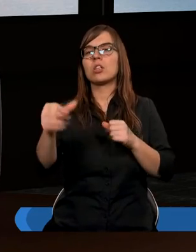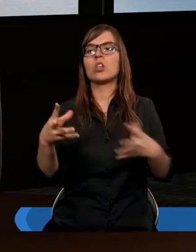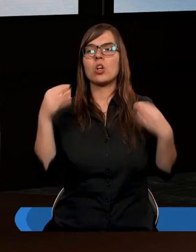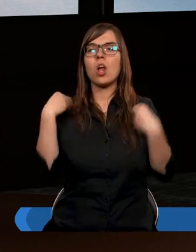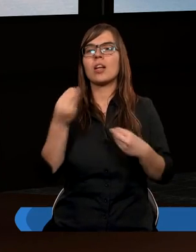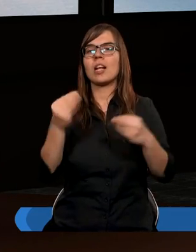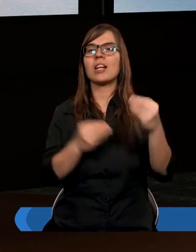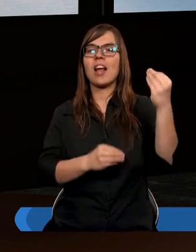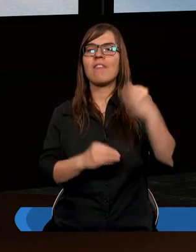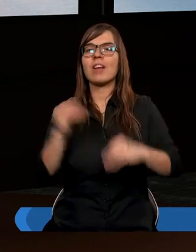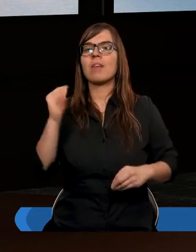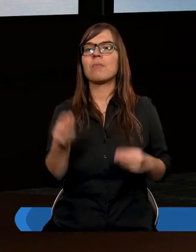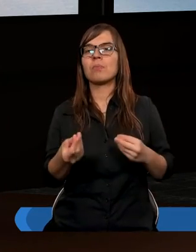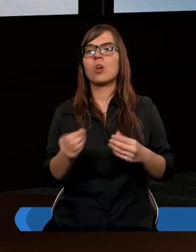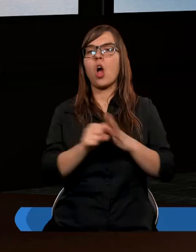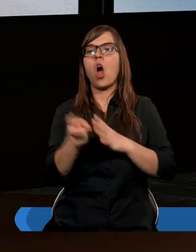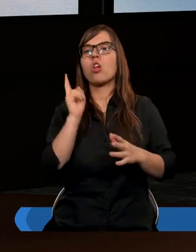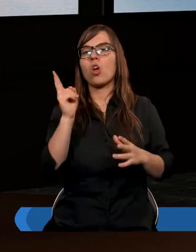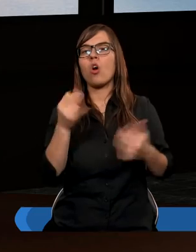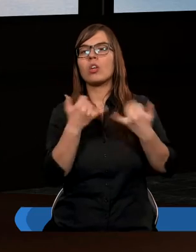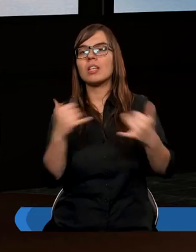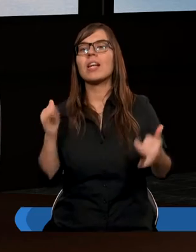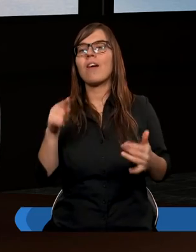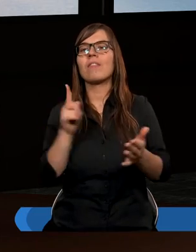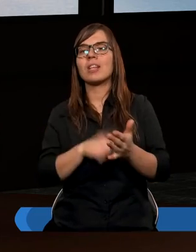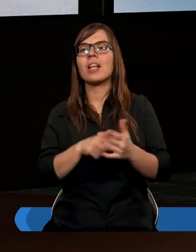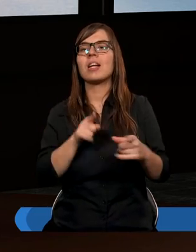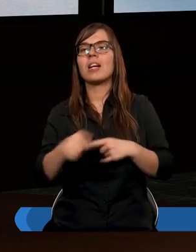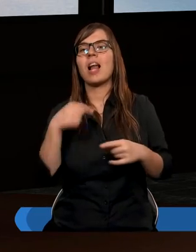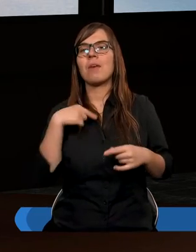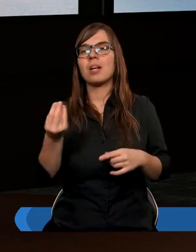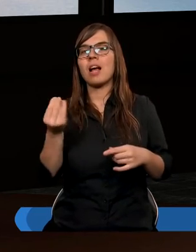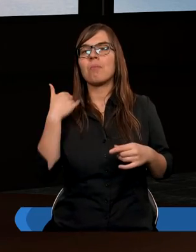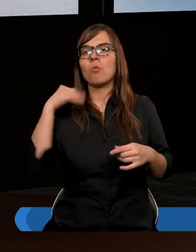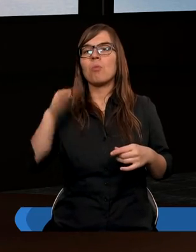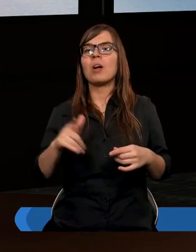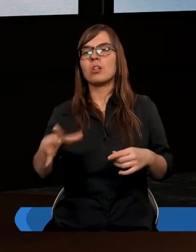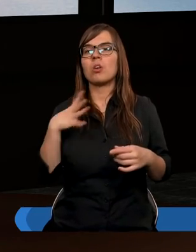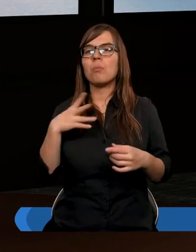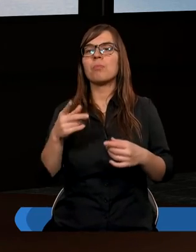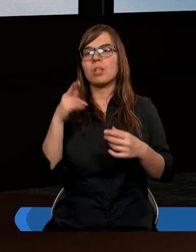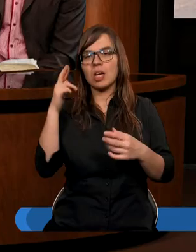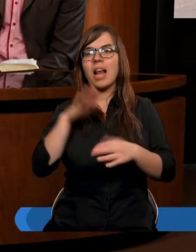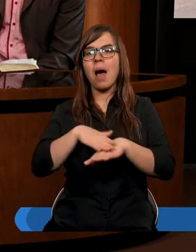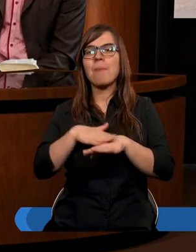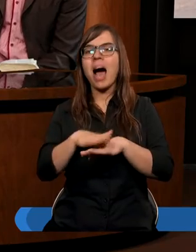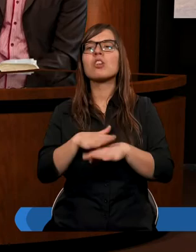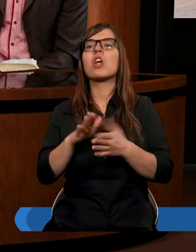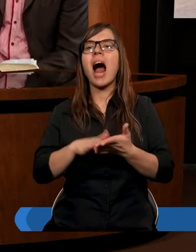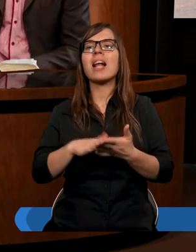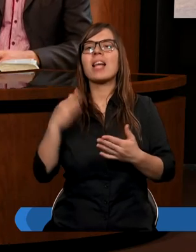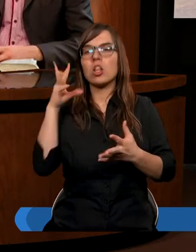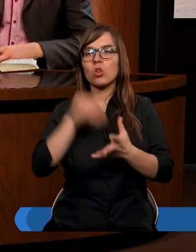dostałem jeszcze większe pieniądze od kogoś innego i wtedy dla mnie jak jeszcze byłem mały było to takie namacalne doświadczenie że